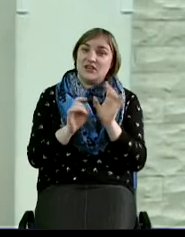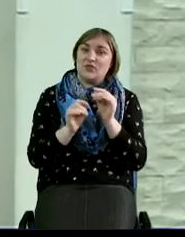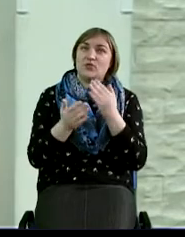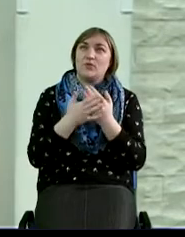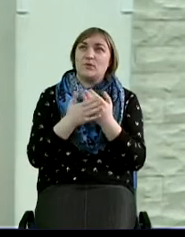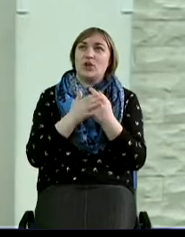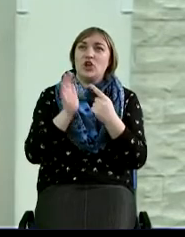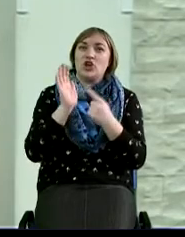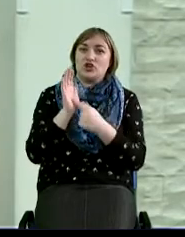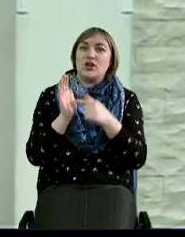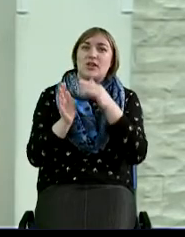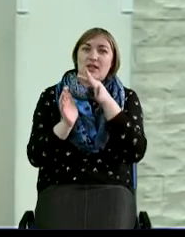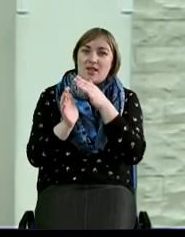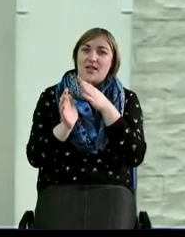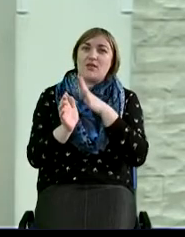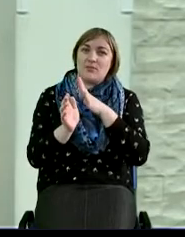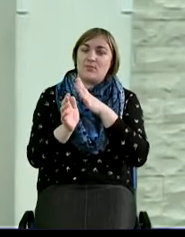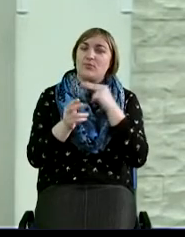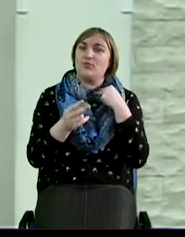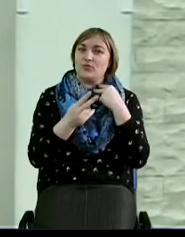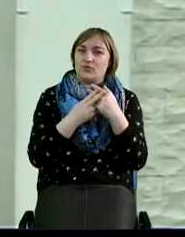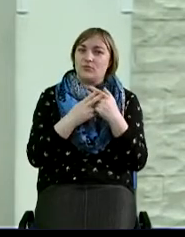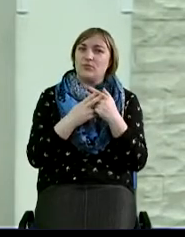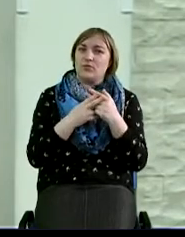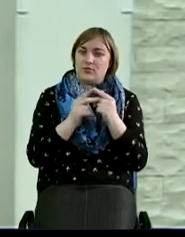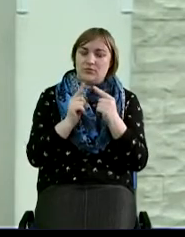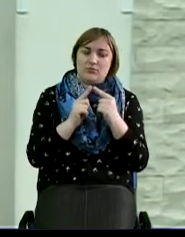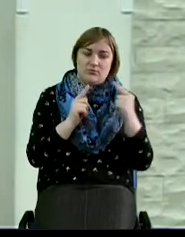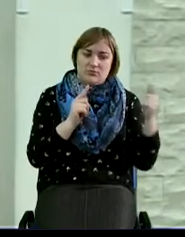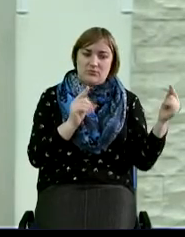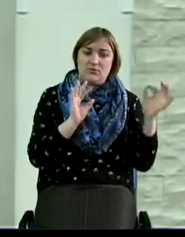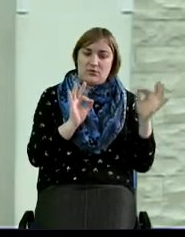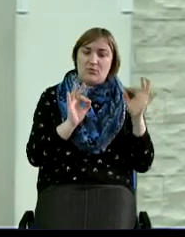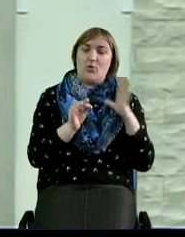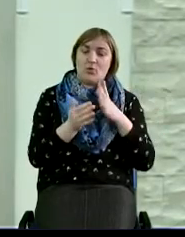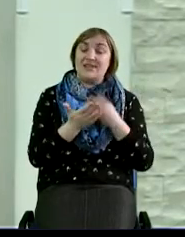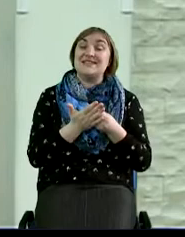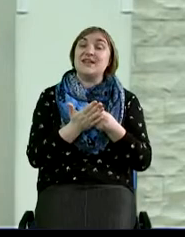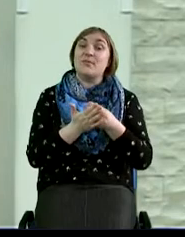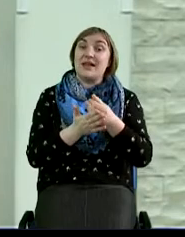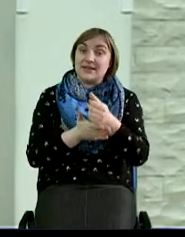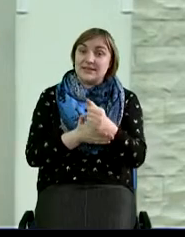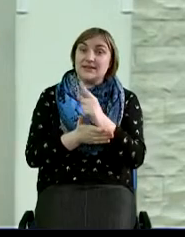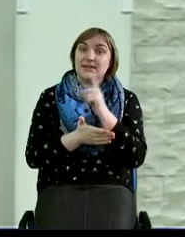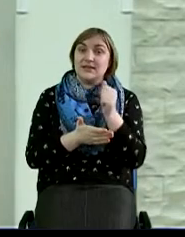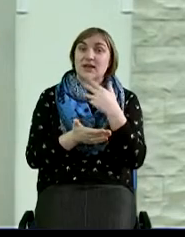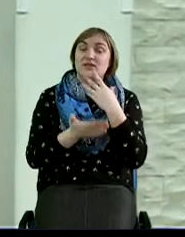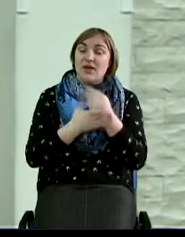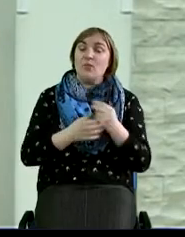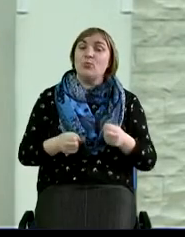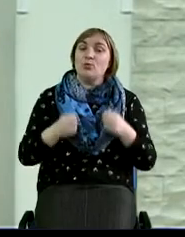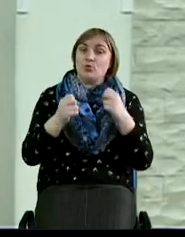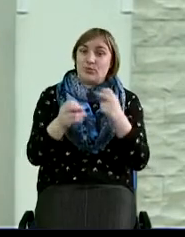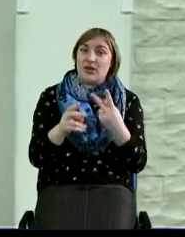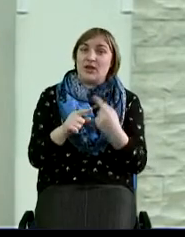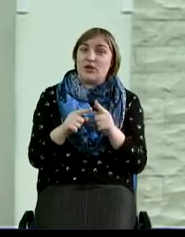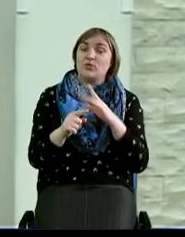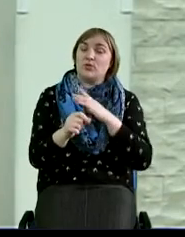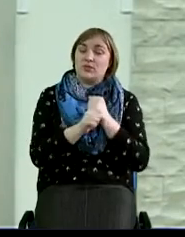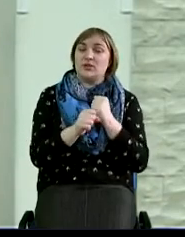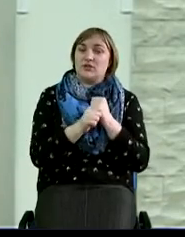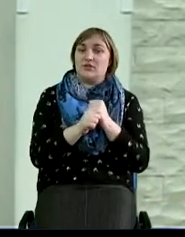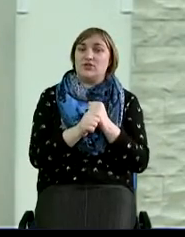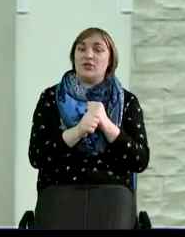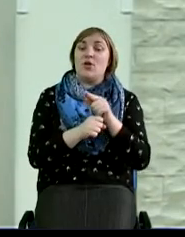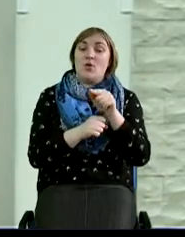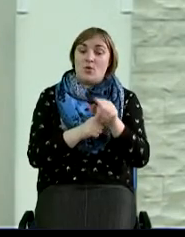шесть, или сколько лет он отсидел, я не помню, он говорил, довольно большой промежуток времени, он заплатил за те преступления, которые он совершил, он все равно